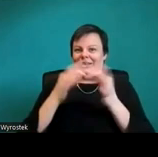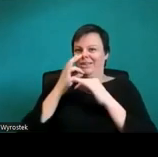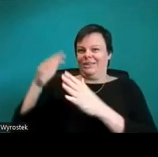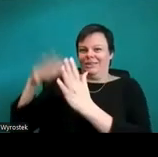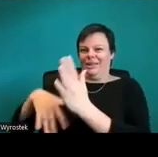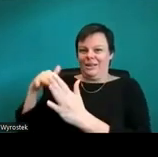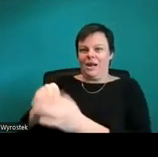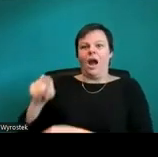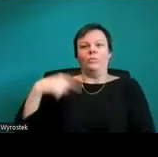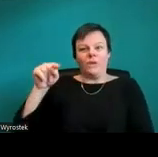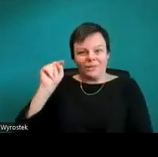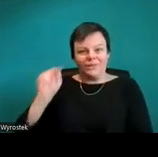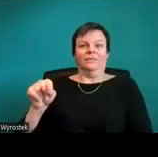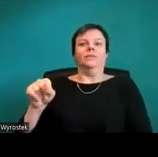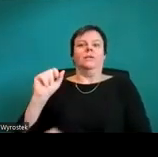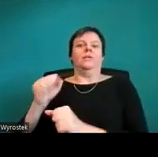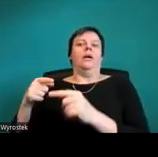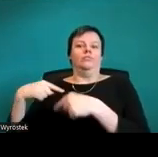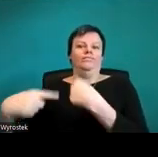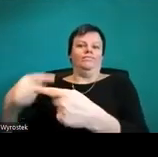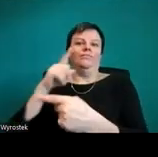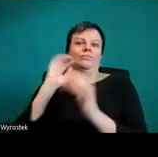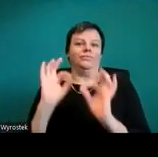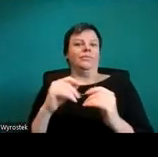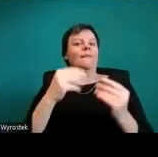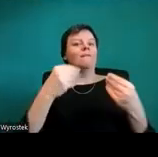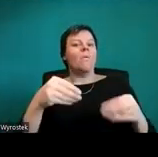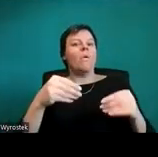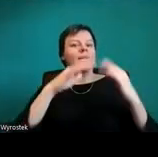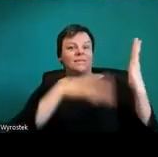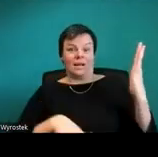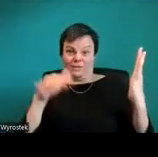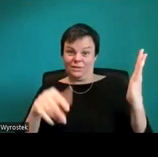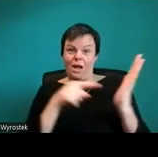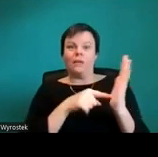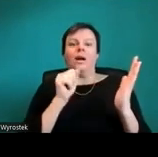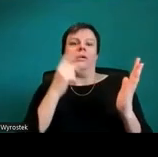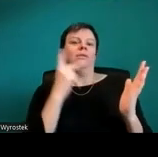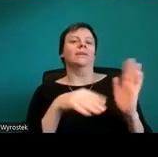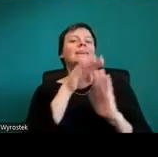Fragen zu sprechen kommen. Jecha, du kriegst die richtigen Fragen raus.